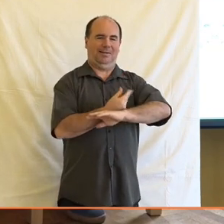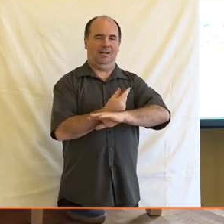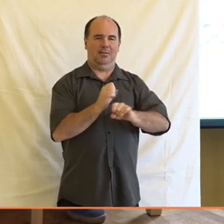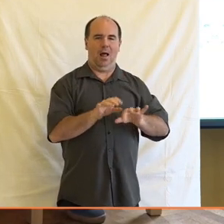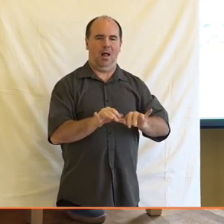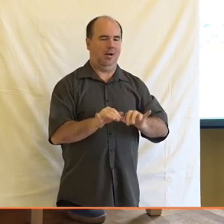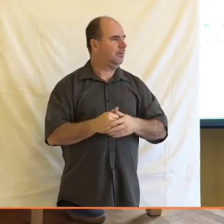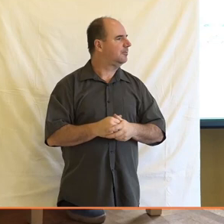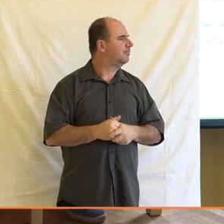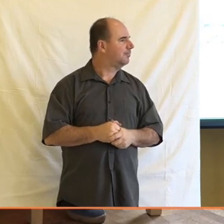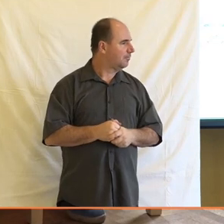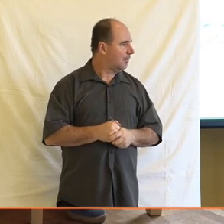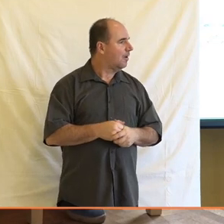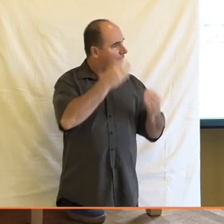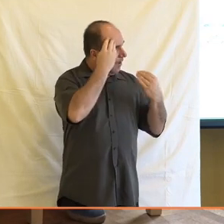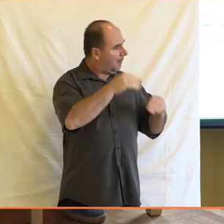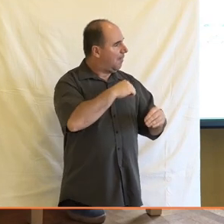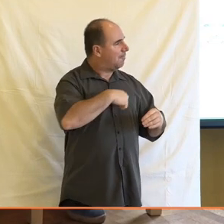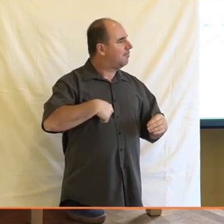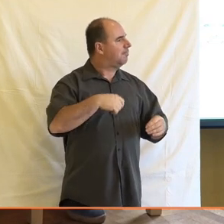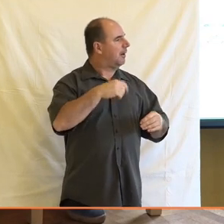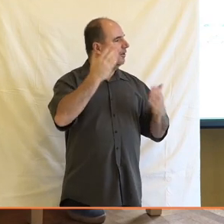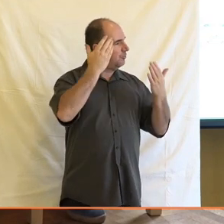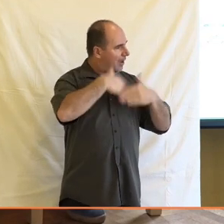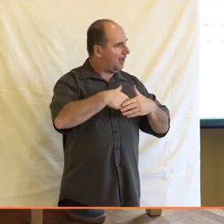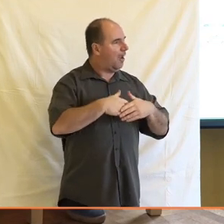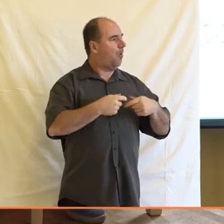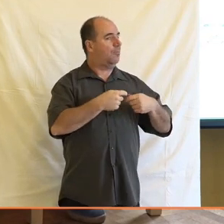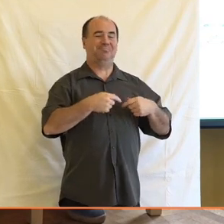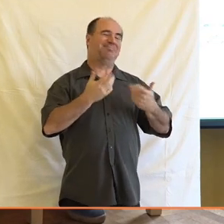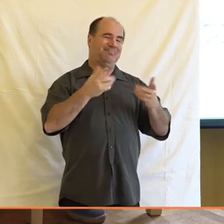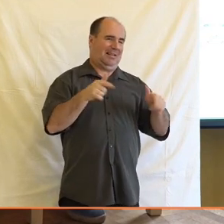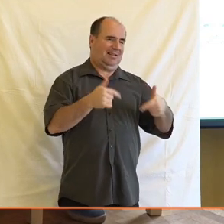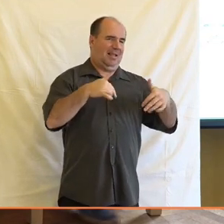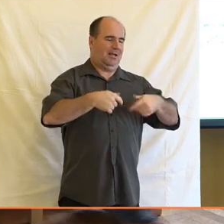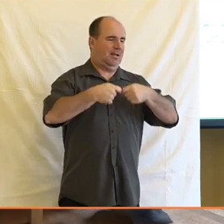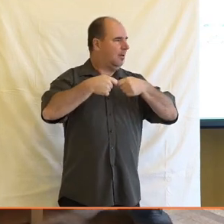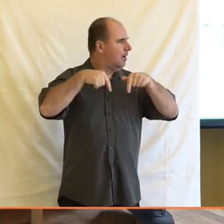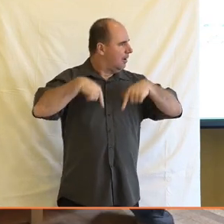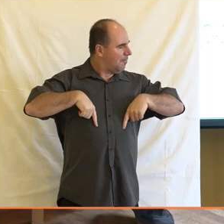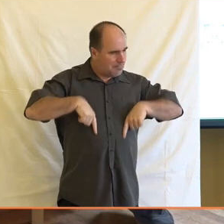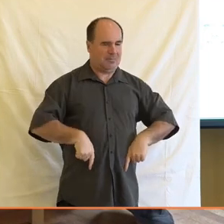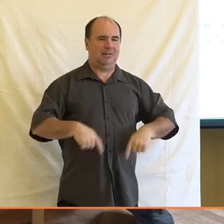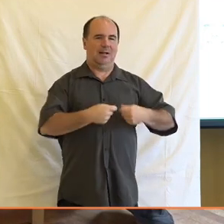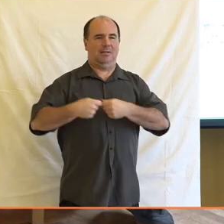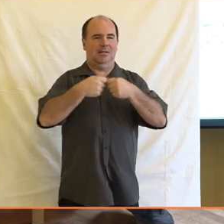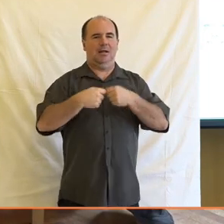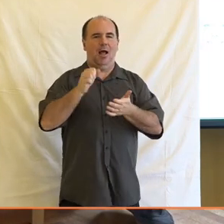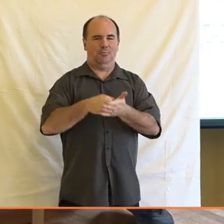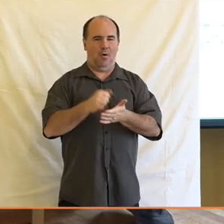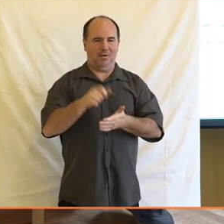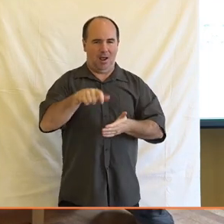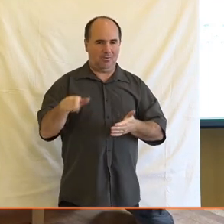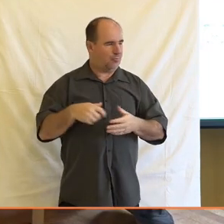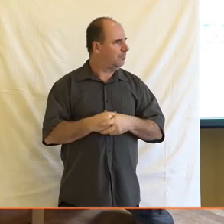Černého, předsedu syndikátu novinářů v České republice, který se omluvil z důvodu Nemoci nebude přítomný. Nicméně tady vítám